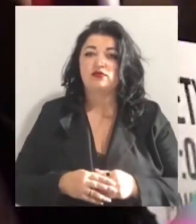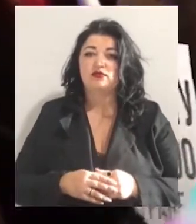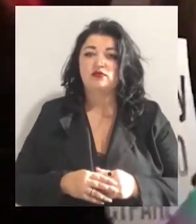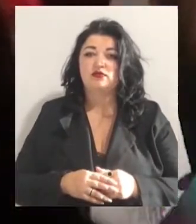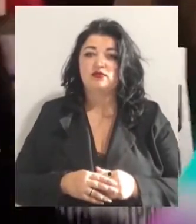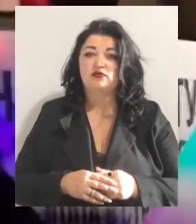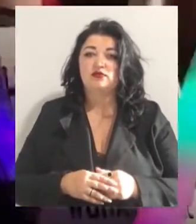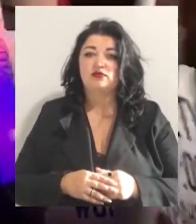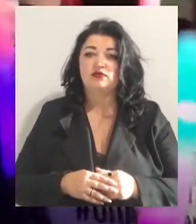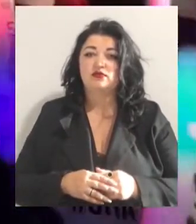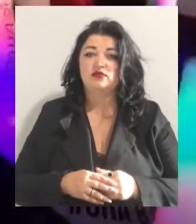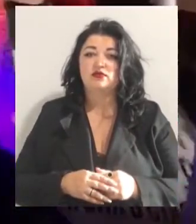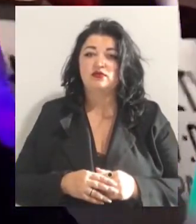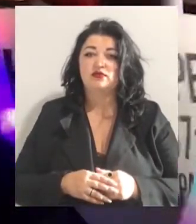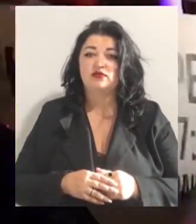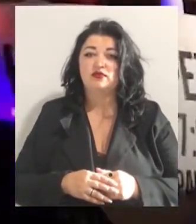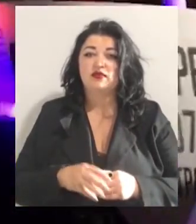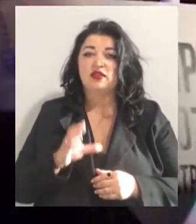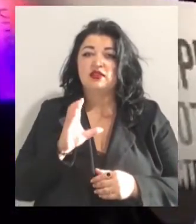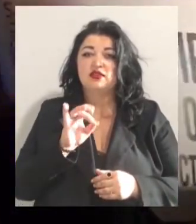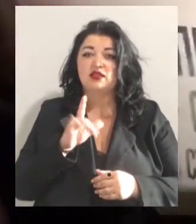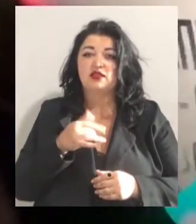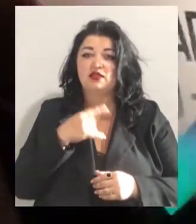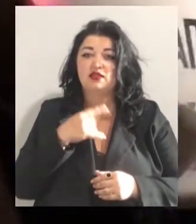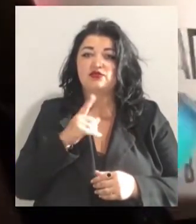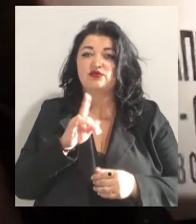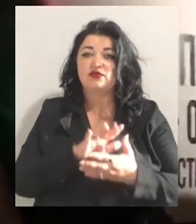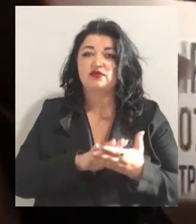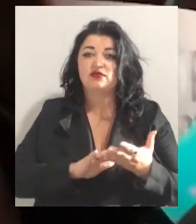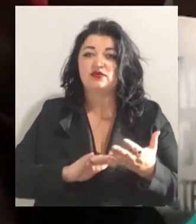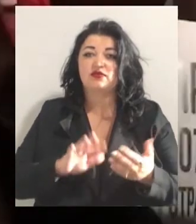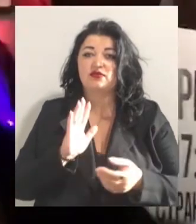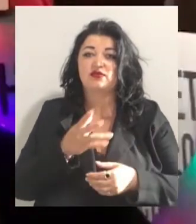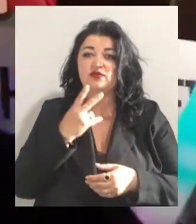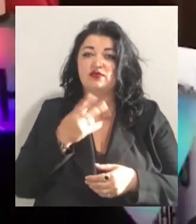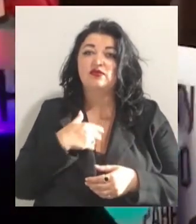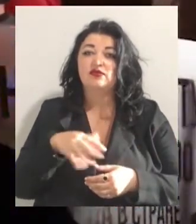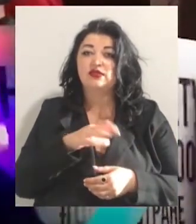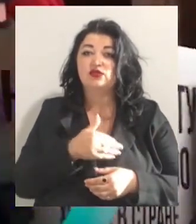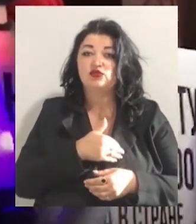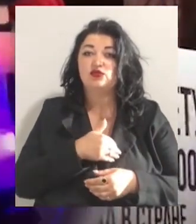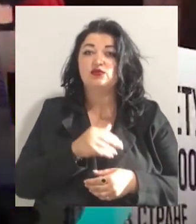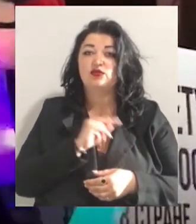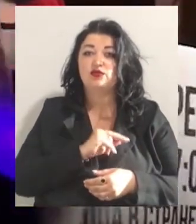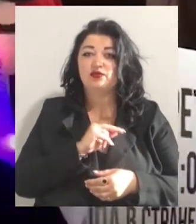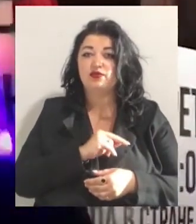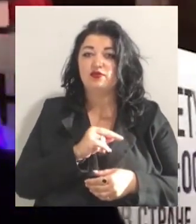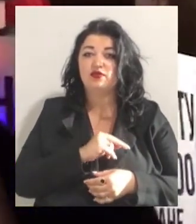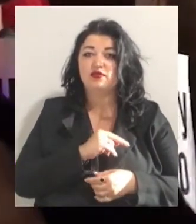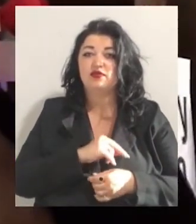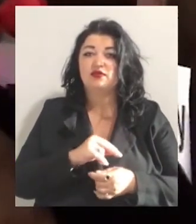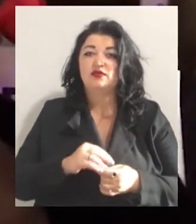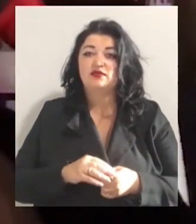Як можна запретити ніч до нічних заведень, якщо днём вони працюють. Тобто коронавірус, він не посипається, він